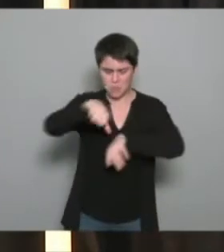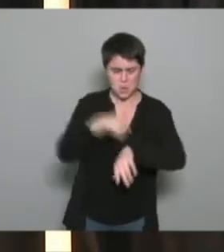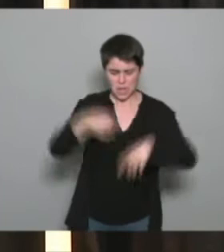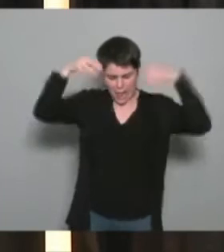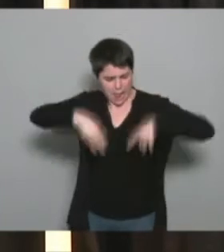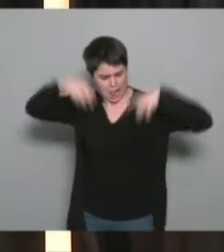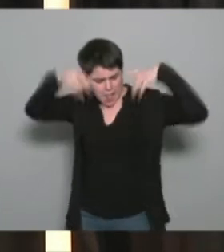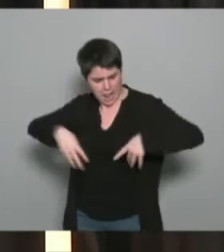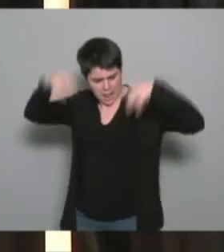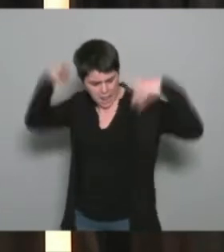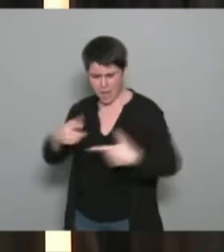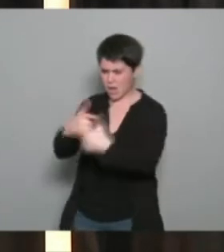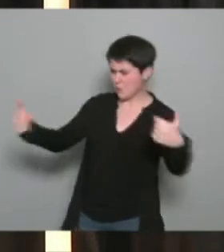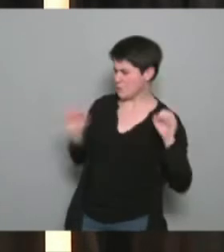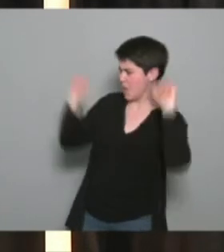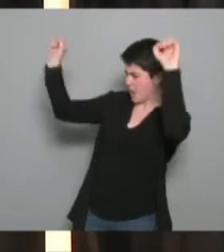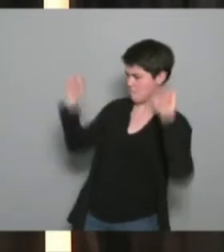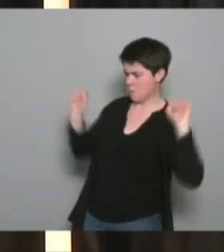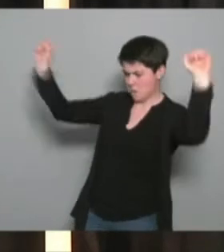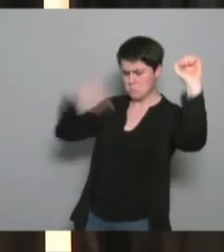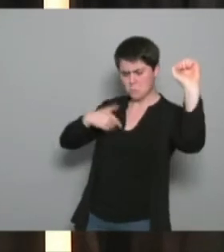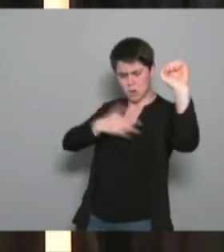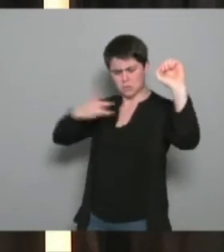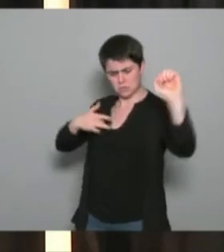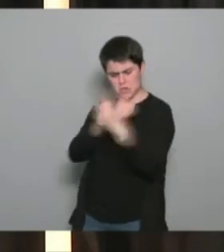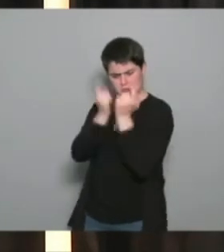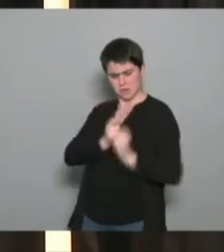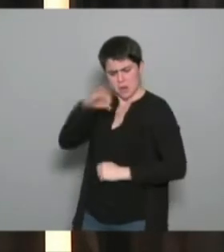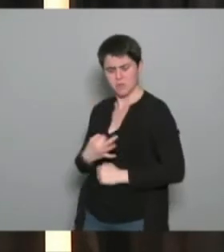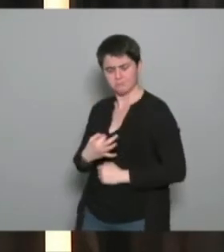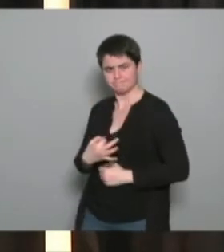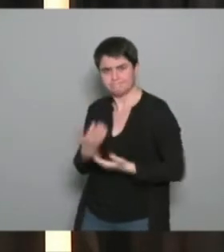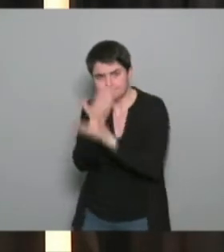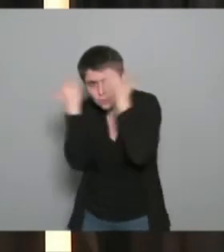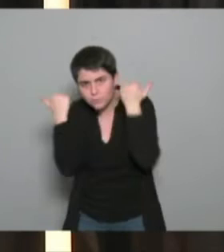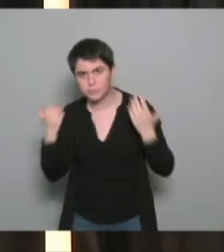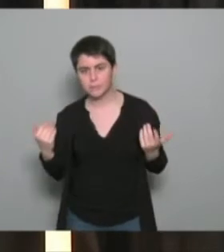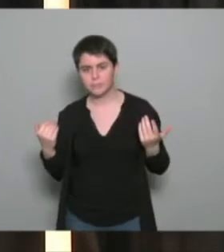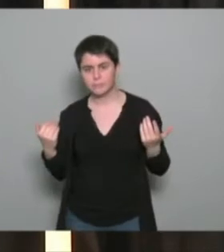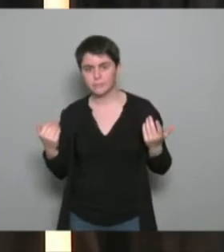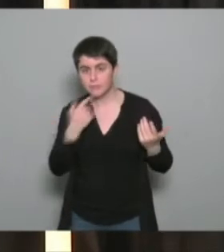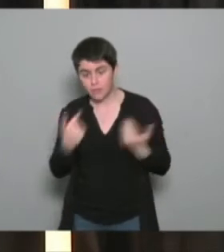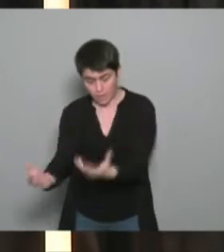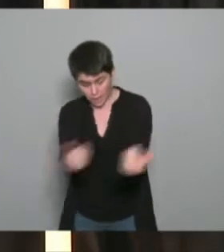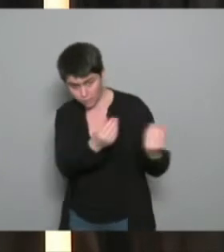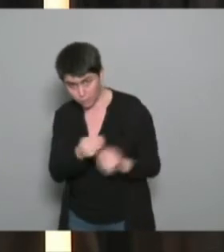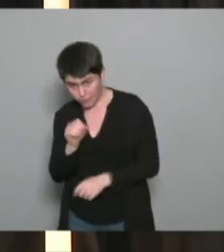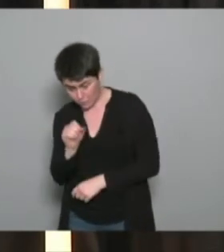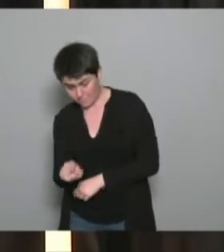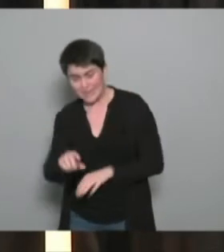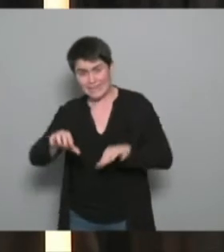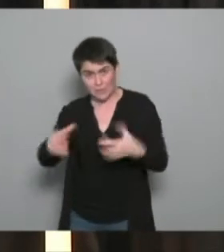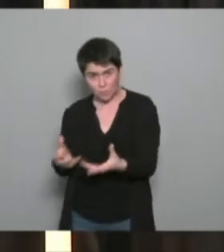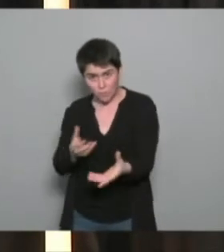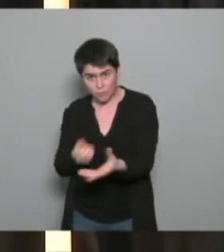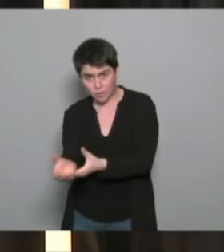vont utiliser le matériel comme ils le peuvent et ils se moi je fais de la santé on n pas sûr alors comment faire passer un message auprès du public parce